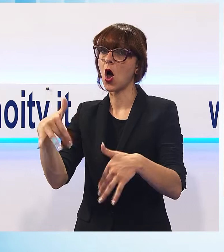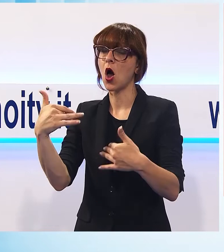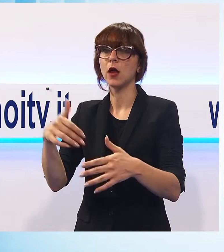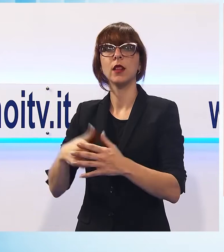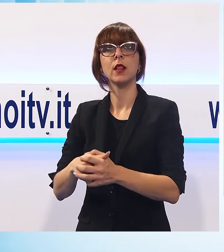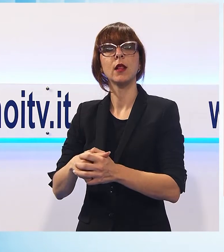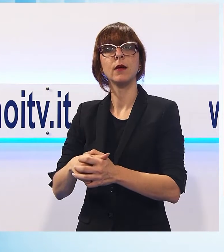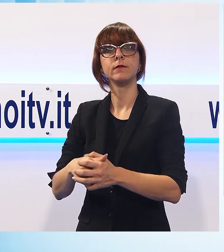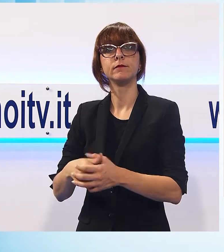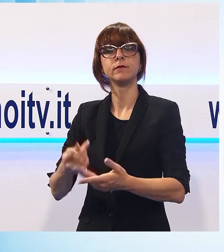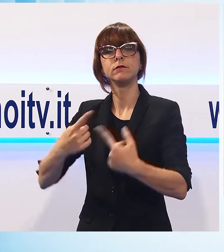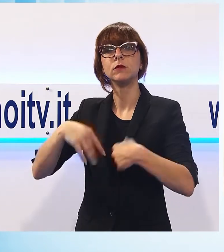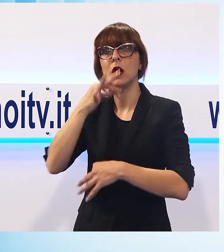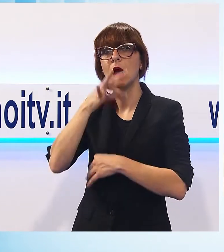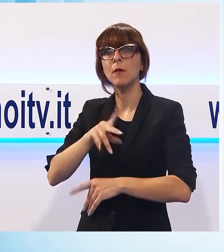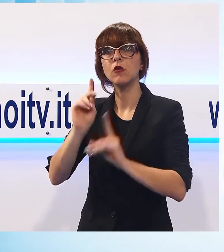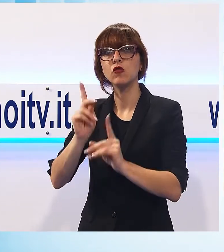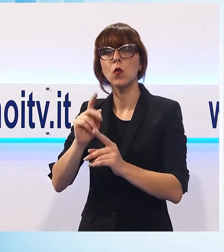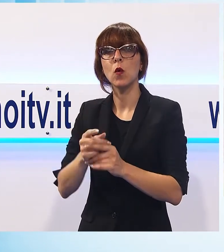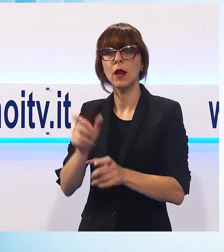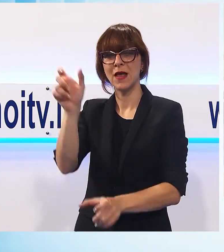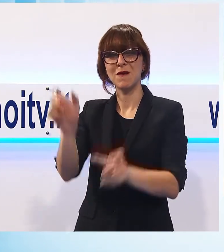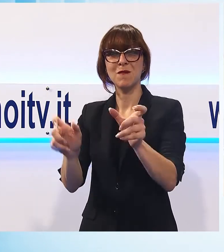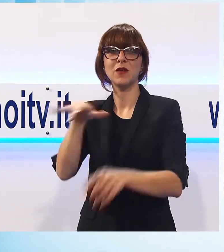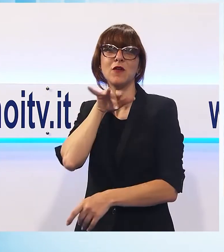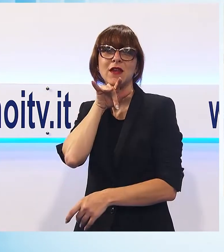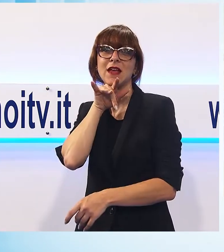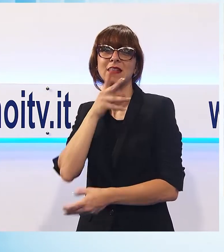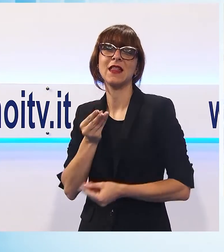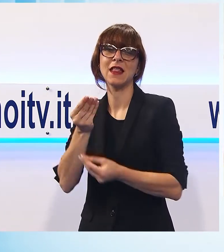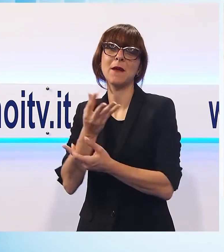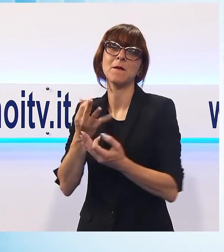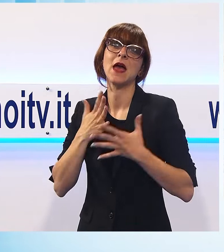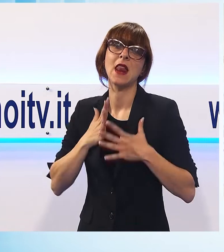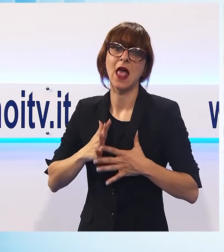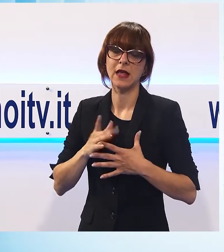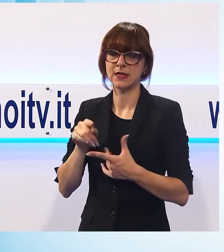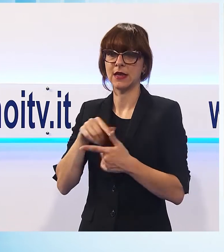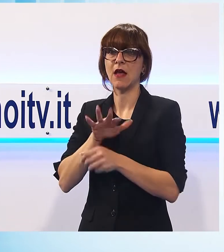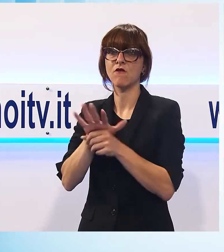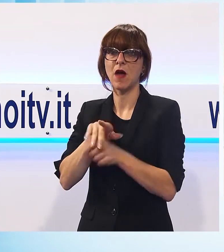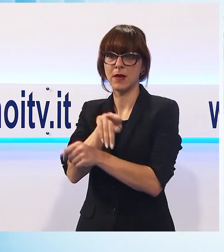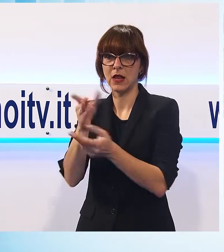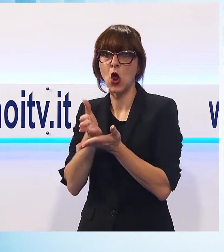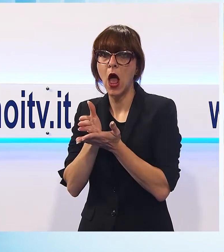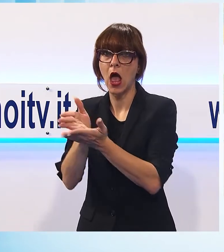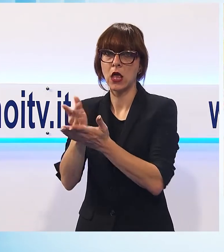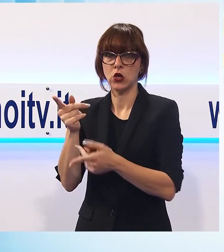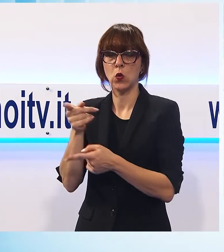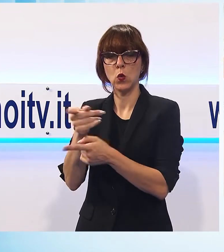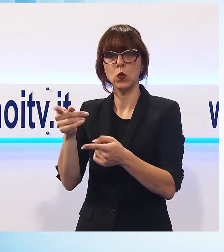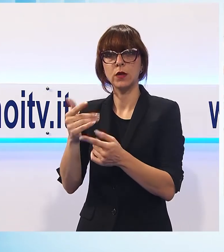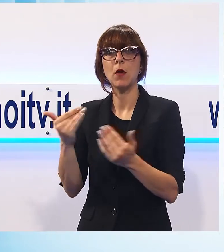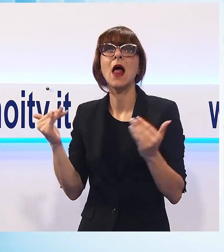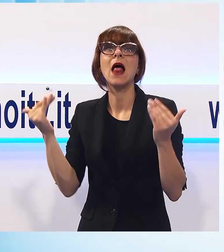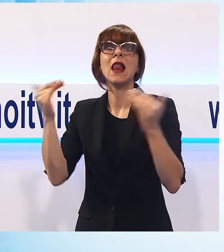a far star bene le persone, a dare un aiuto alle famiglie che lavorano ma soprattutto la sera